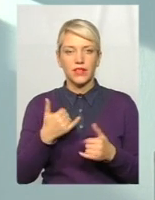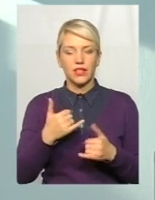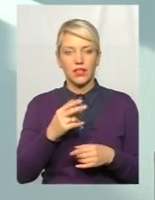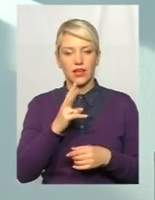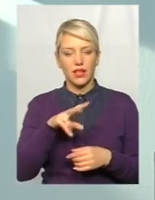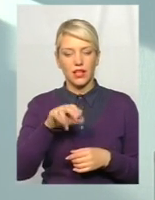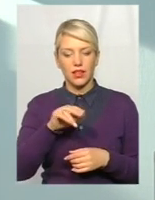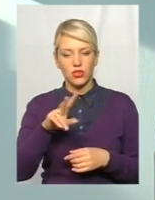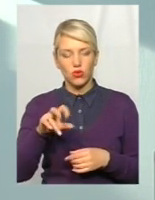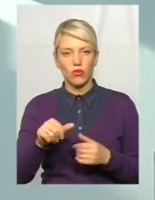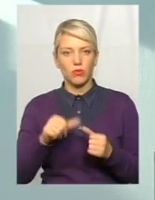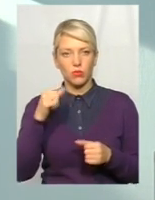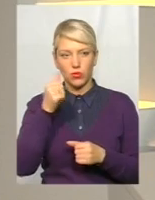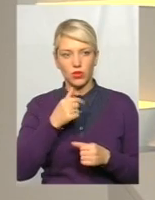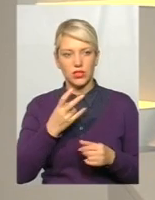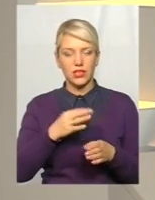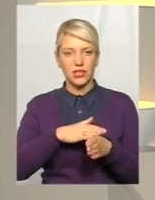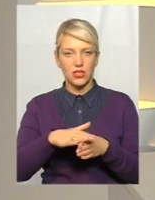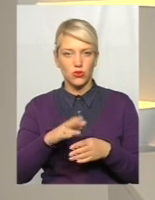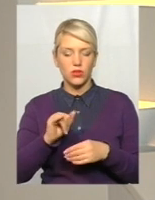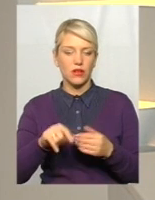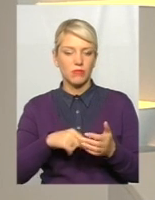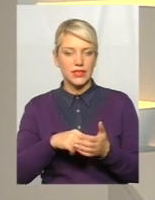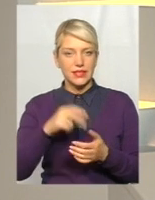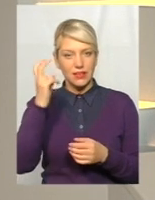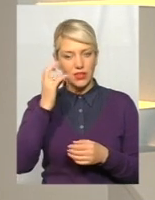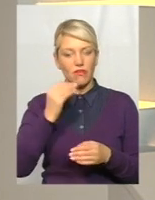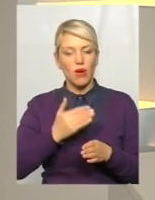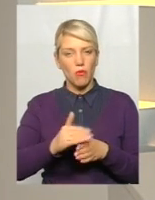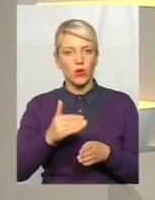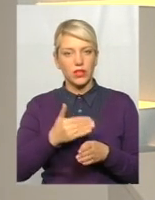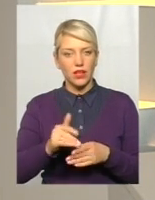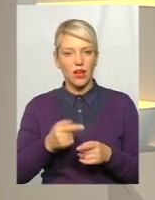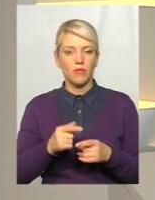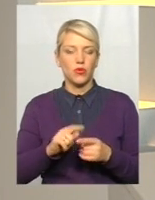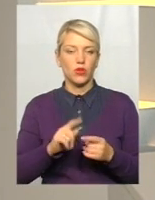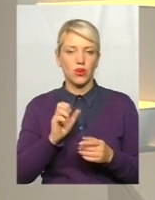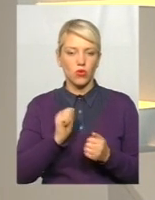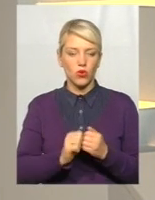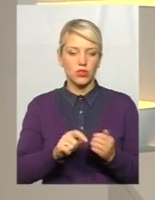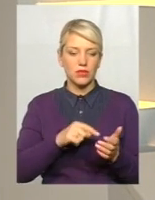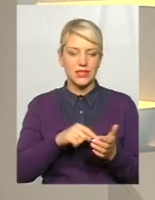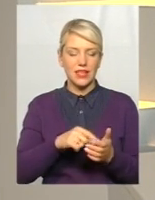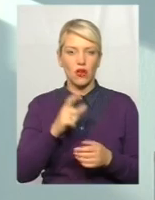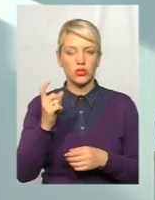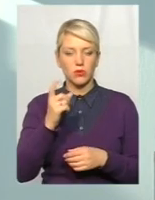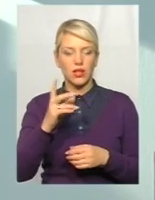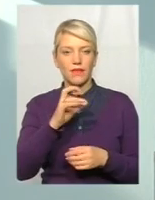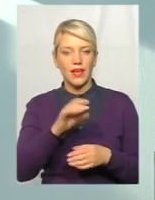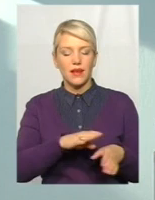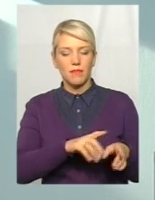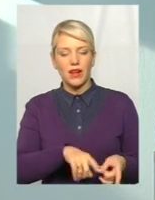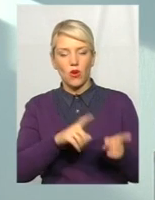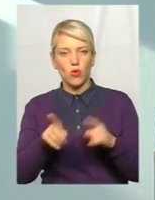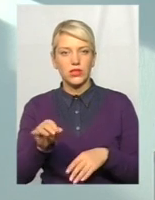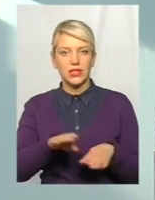році, зокрема, зараз він реалізується в місті Києві, де поетапно переводиться, де кожне міське господарство, на єдину централізовану систему управління